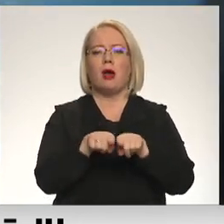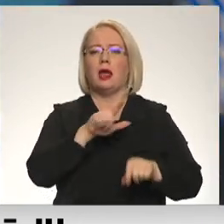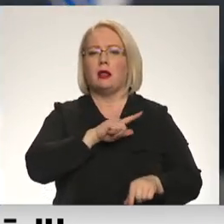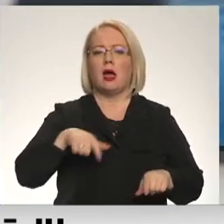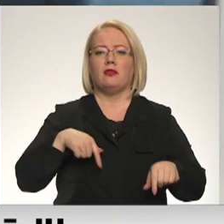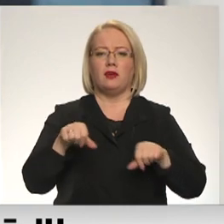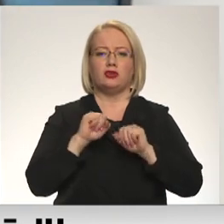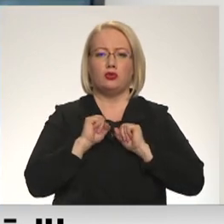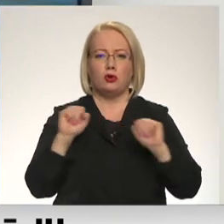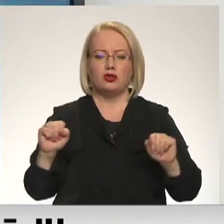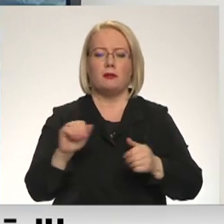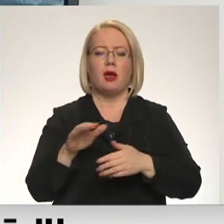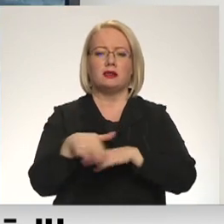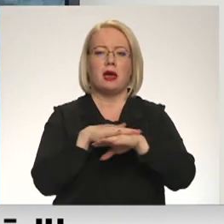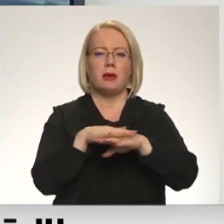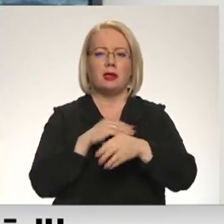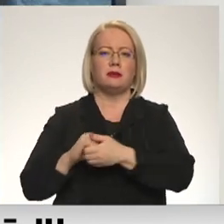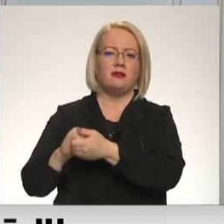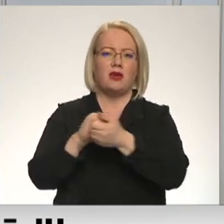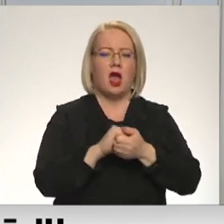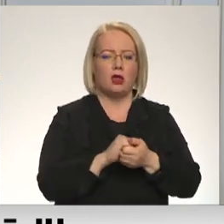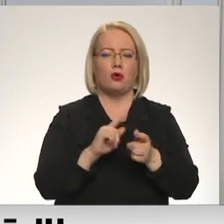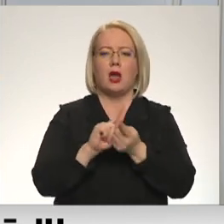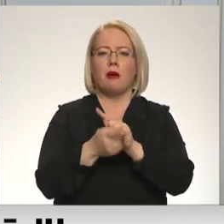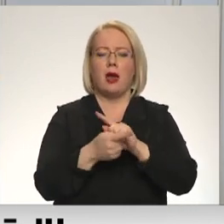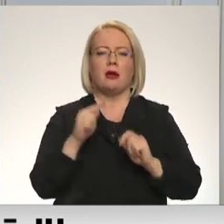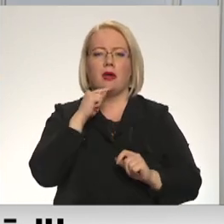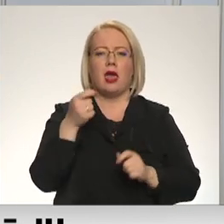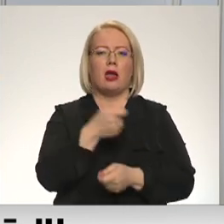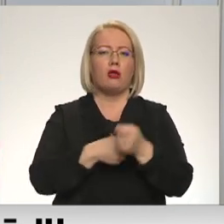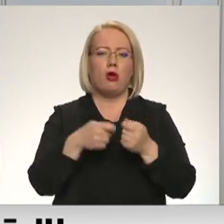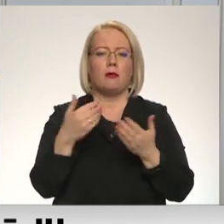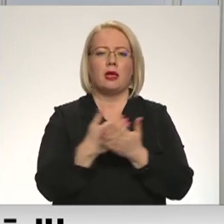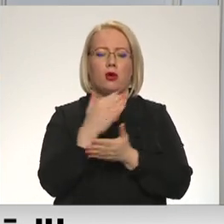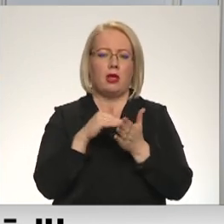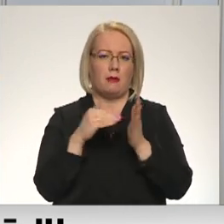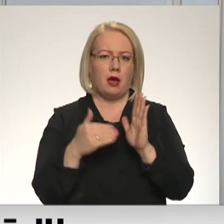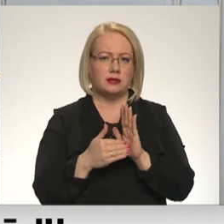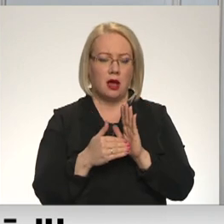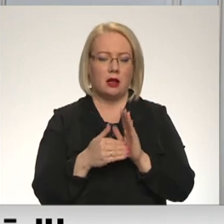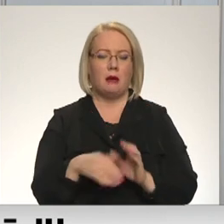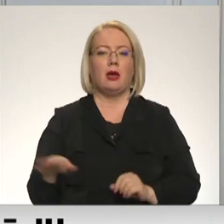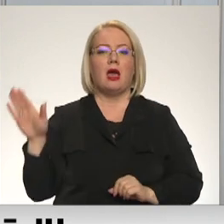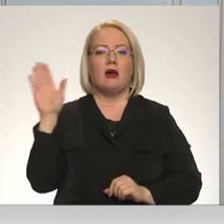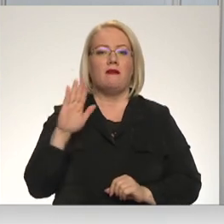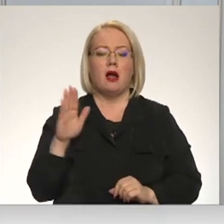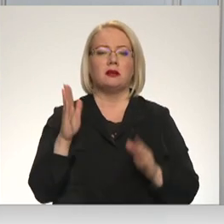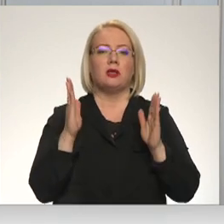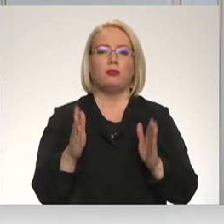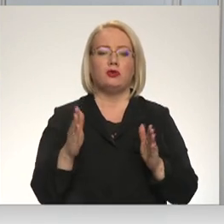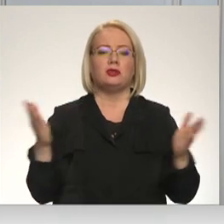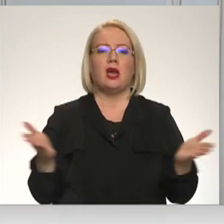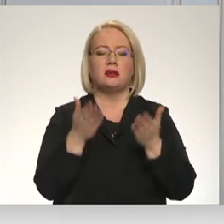mūsu sabiedrības vienotība un jāpārorientē ekonomiku jaunajiem apstākļiem. Valstī būs jāstekmē šī